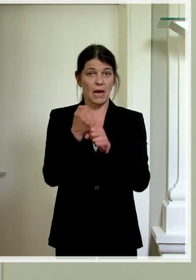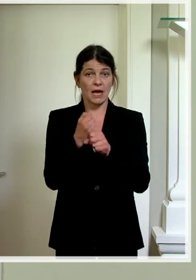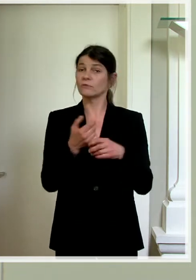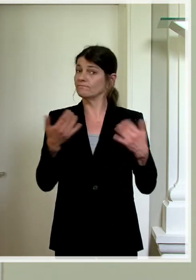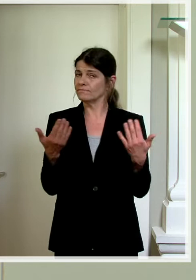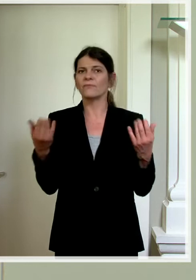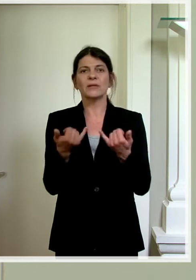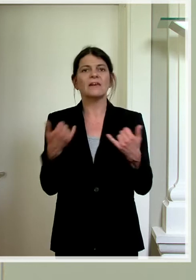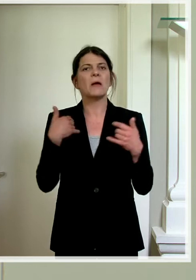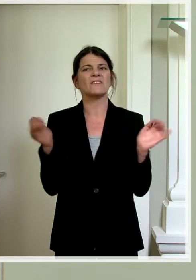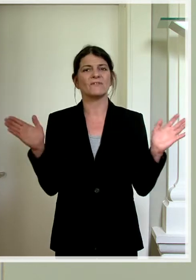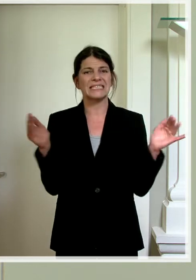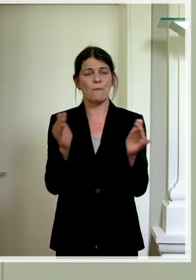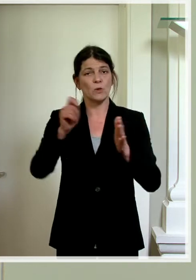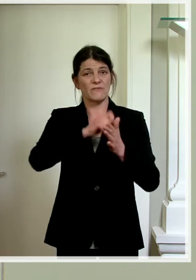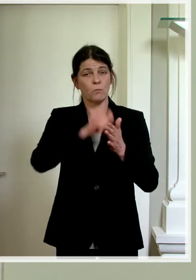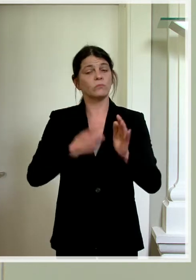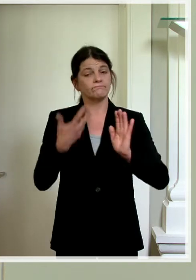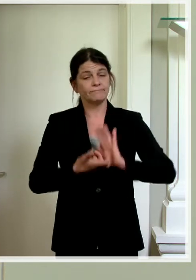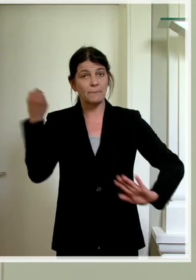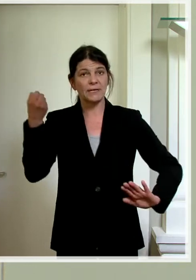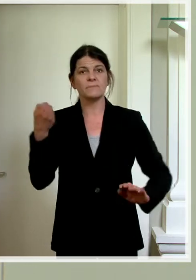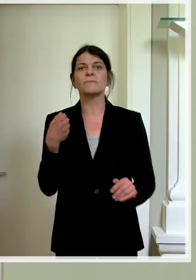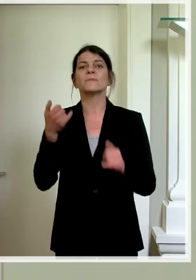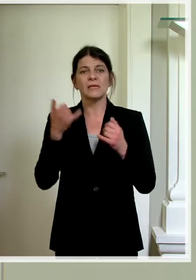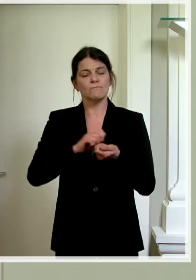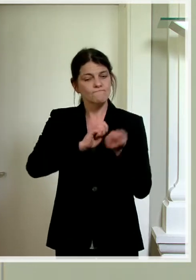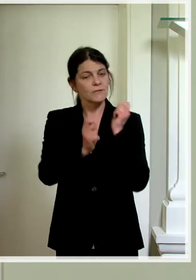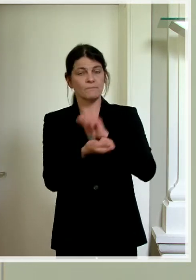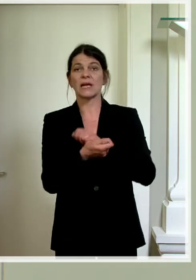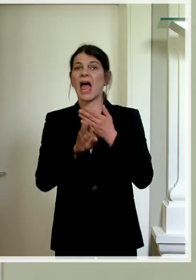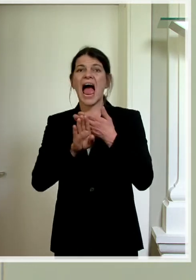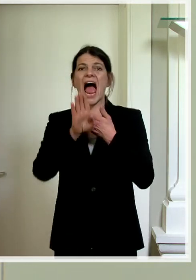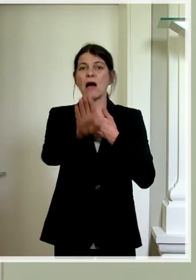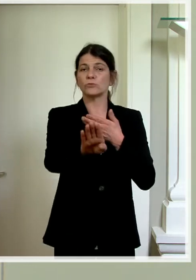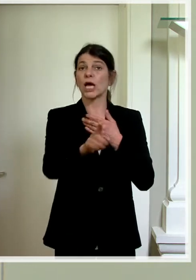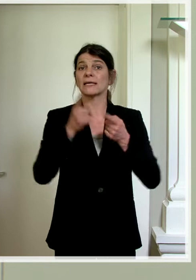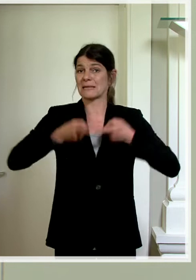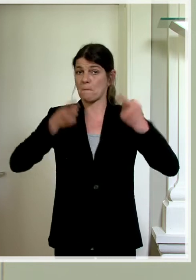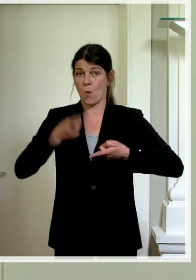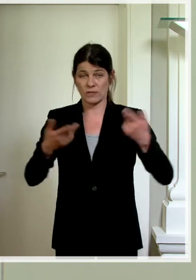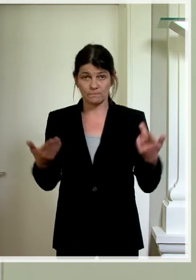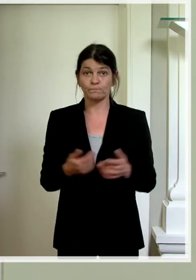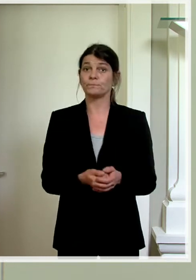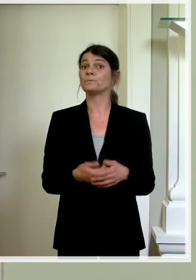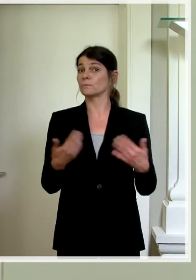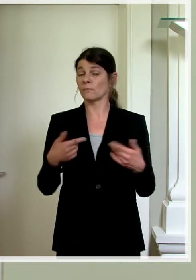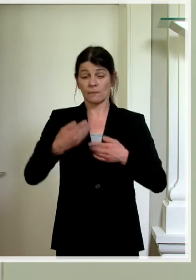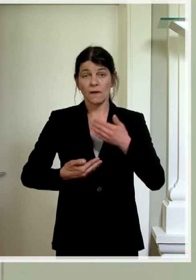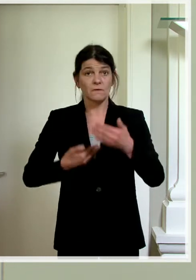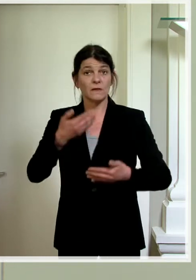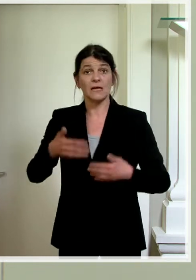Versammlungsverbot aufgehoben und in ein Abstandsgebot umgewandelt haben. Auf die weiteren